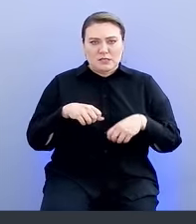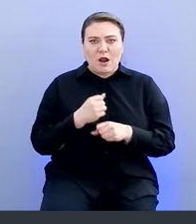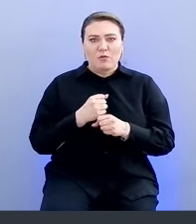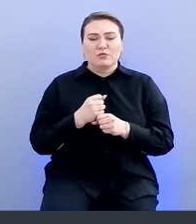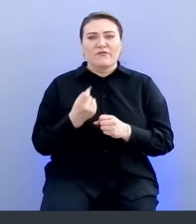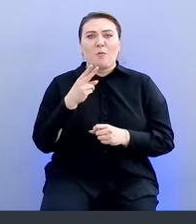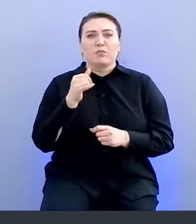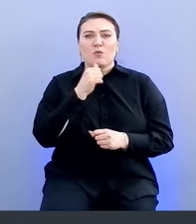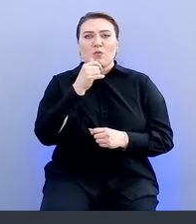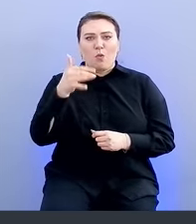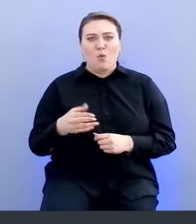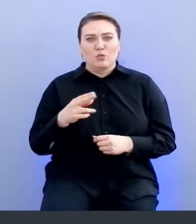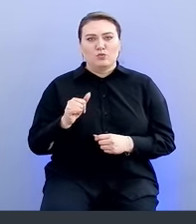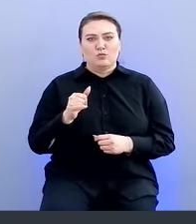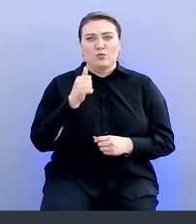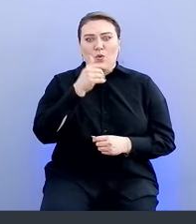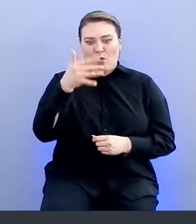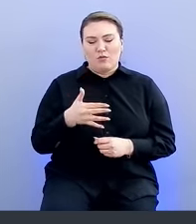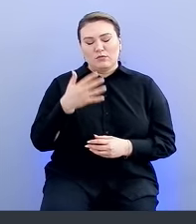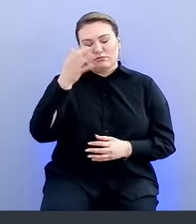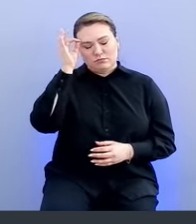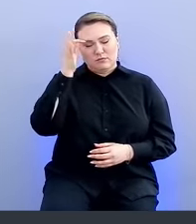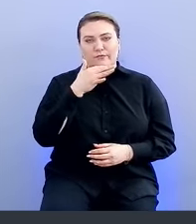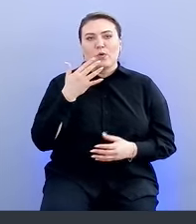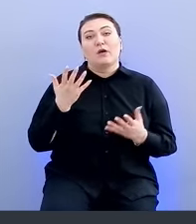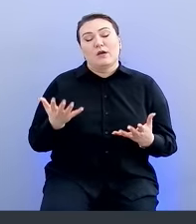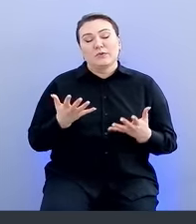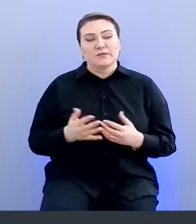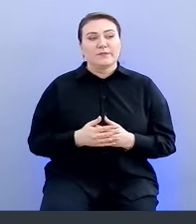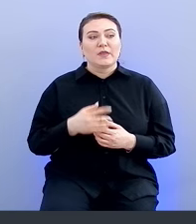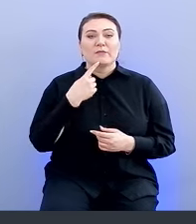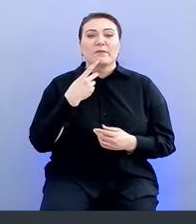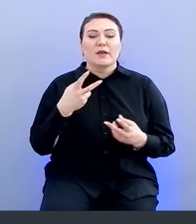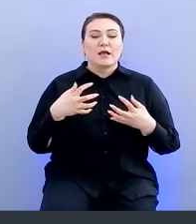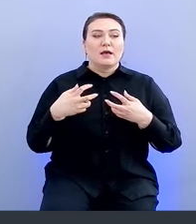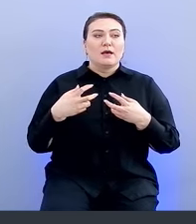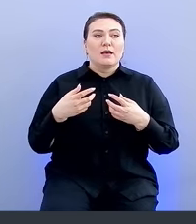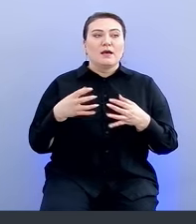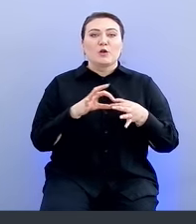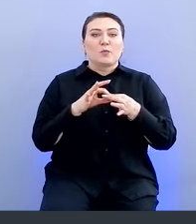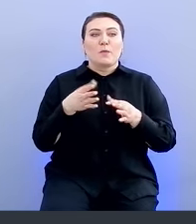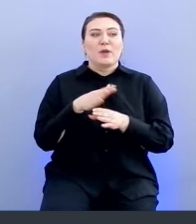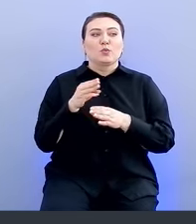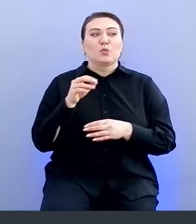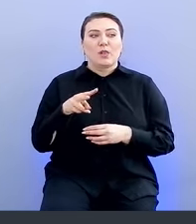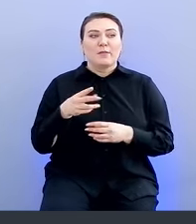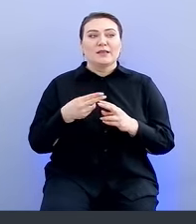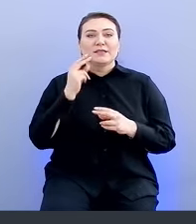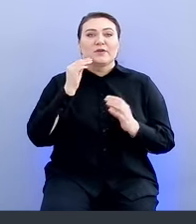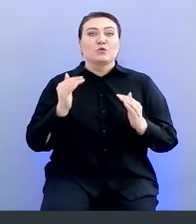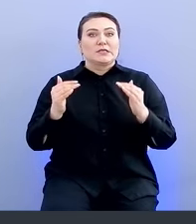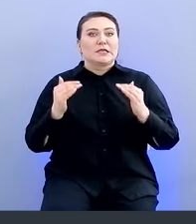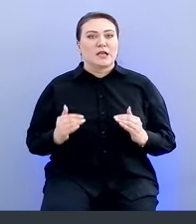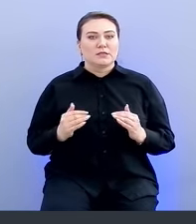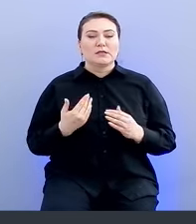Ну, кода много объективно. Если мы говорим дальше про дедупликацию между тулами, то эта цифра уже снижается. Это примерно 150